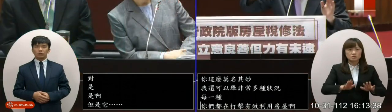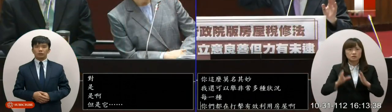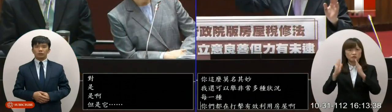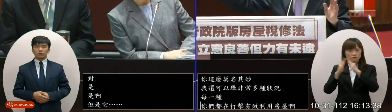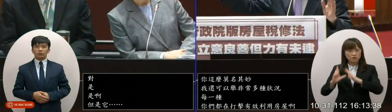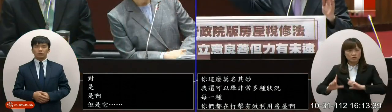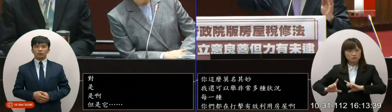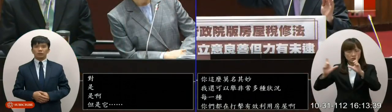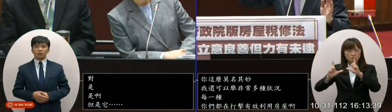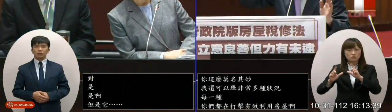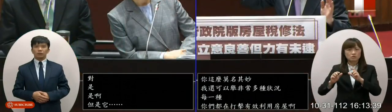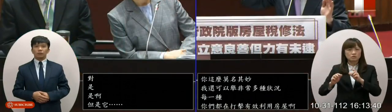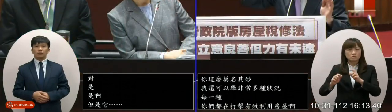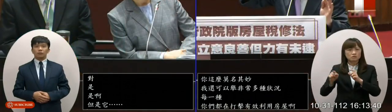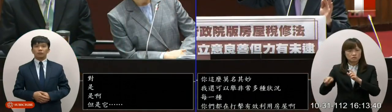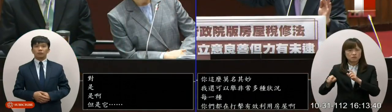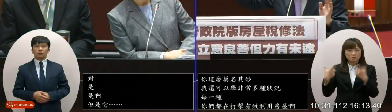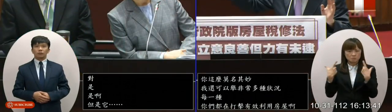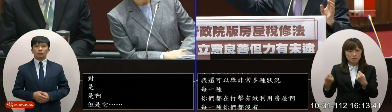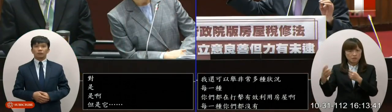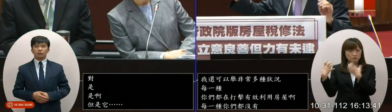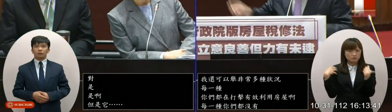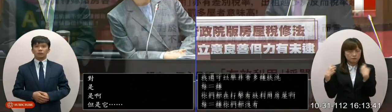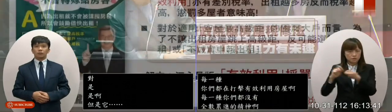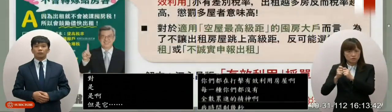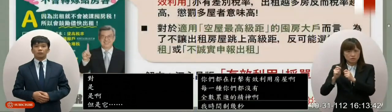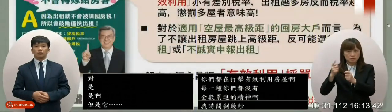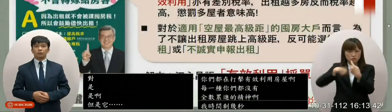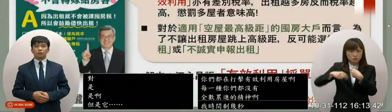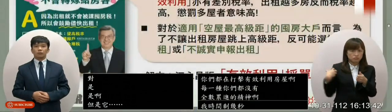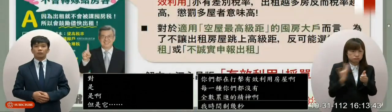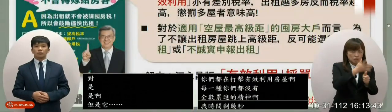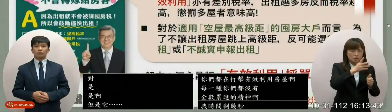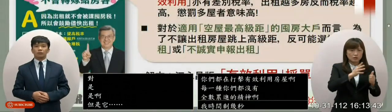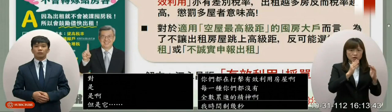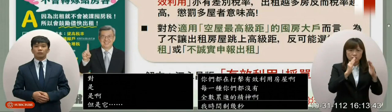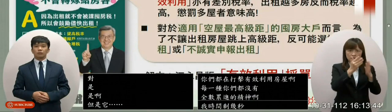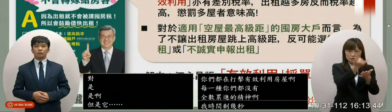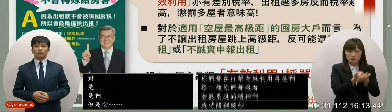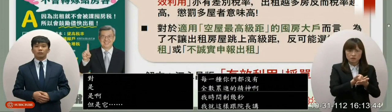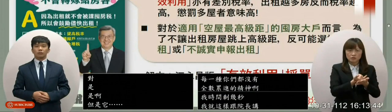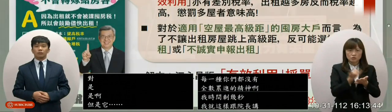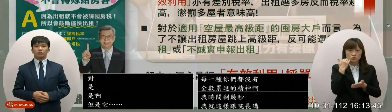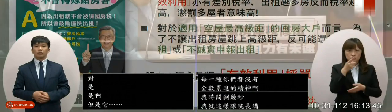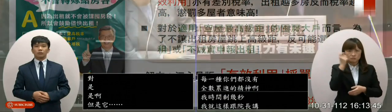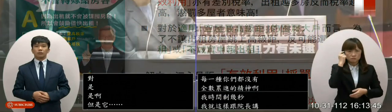不要有理由短假這個房屋持有稅給房客看交友商的版本